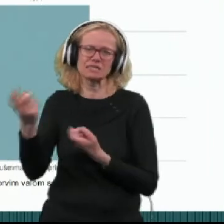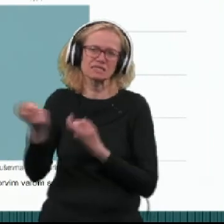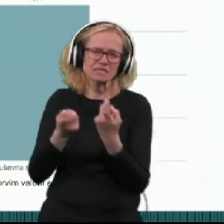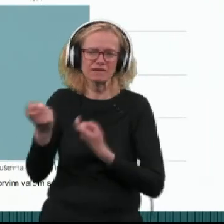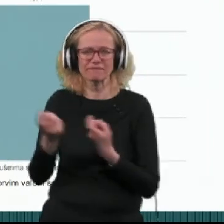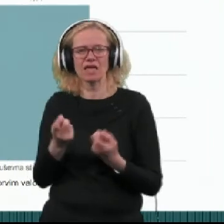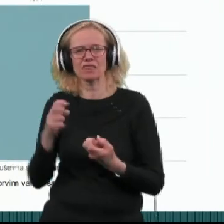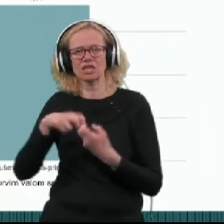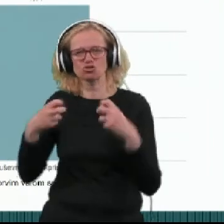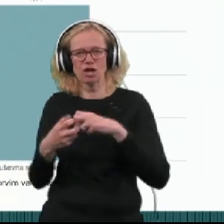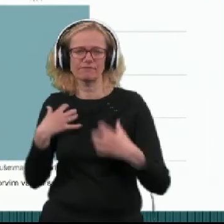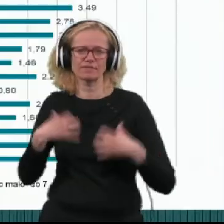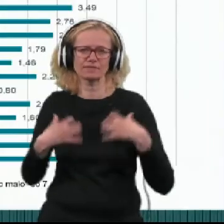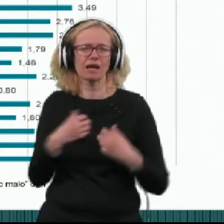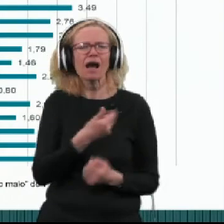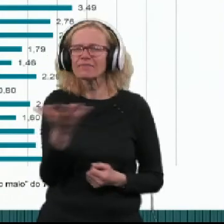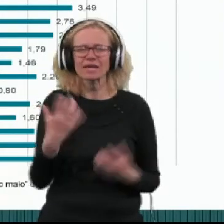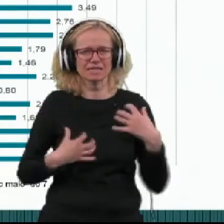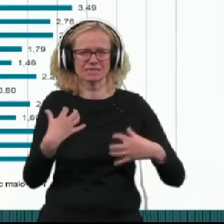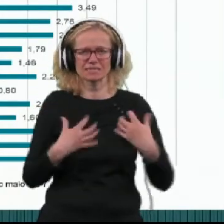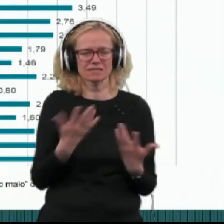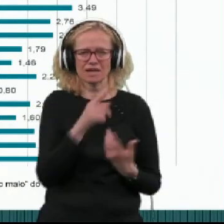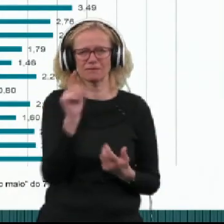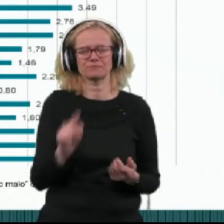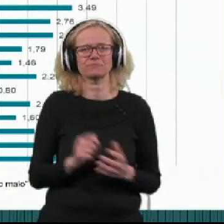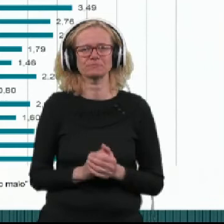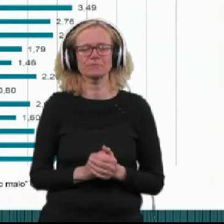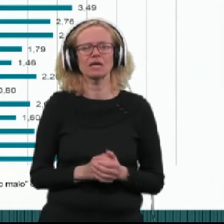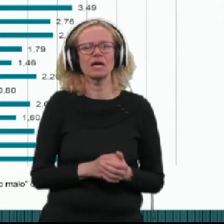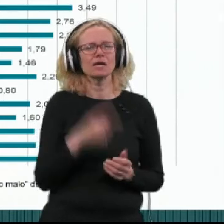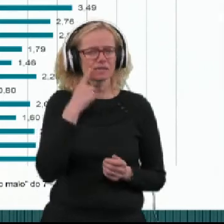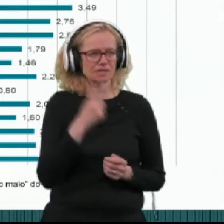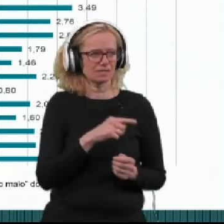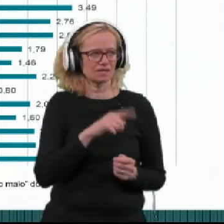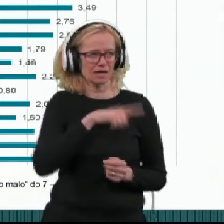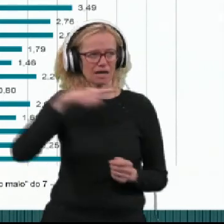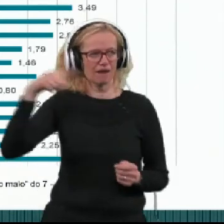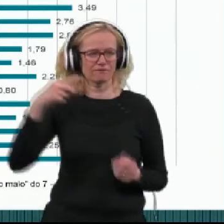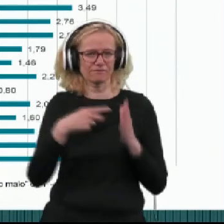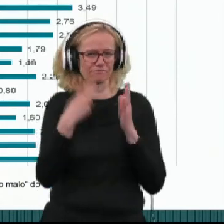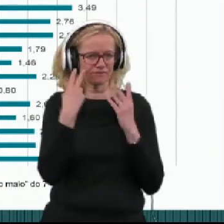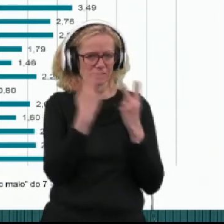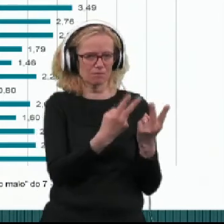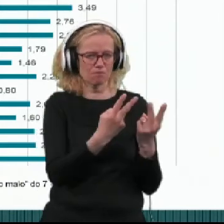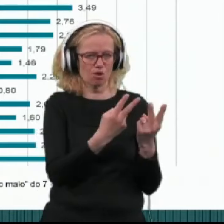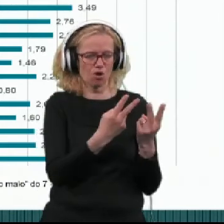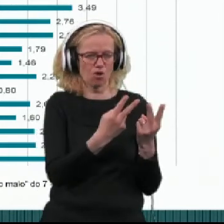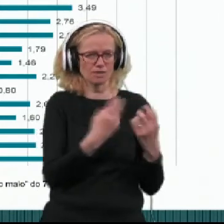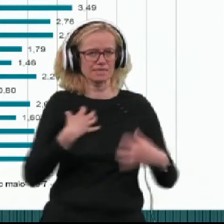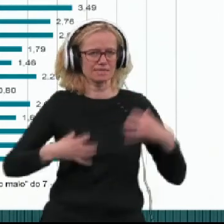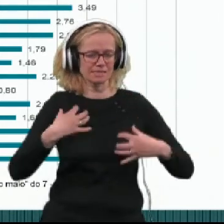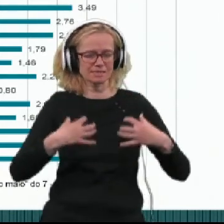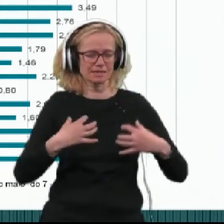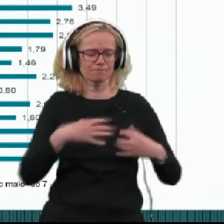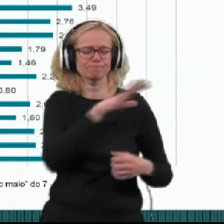stiske. Katere so te stiske? Iz grafa lahko vidimo, da pravzaprav so stiske